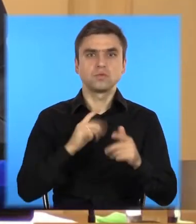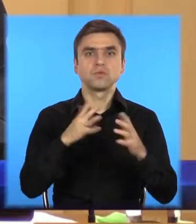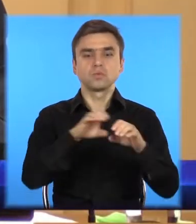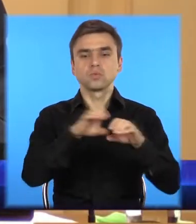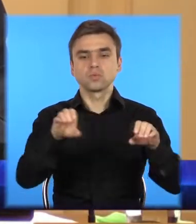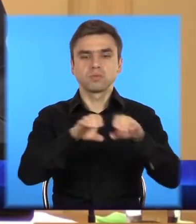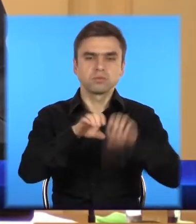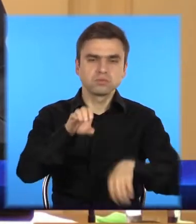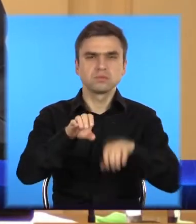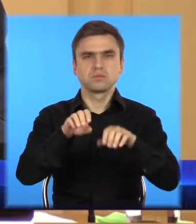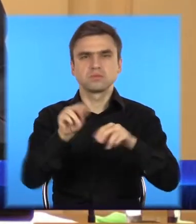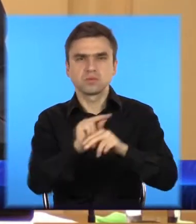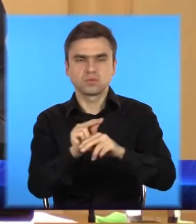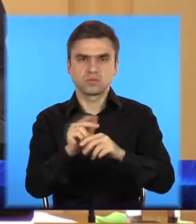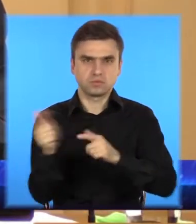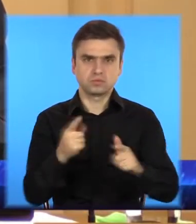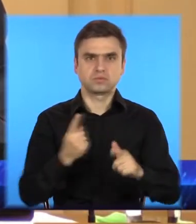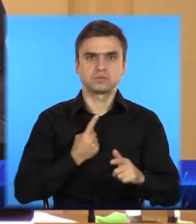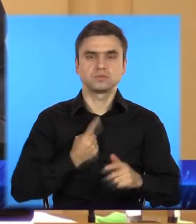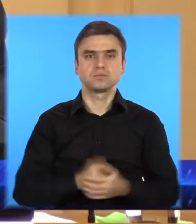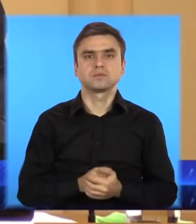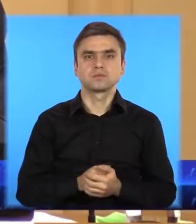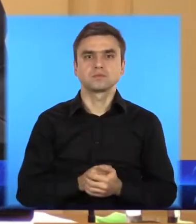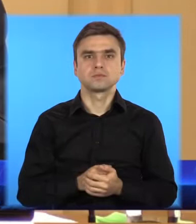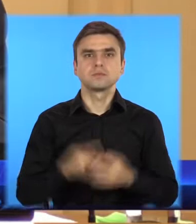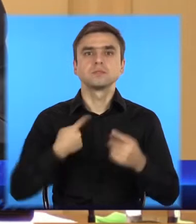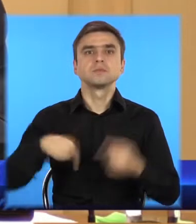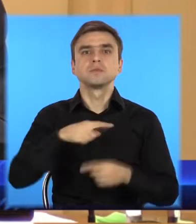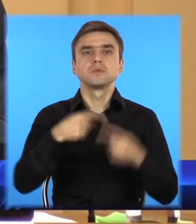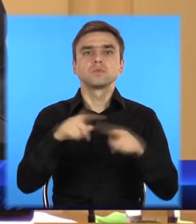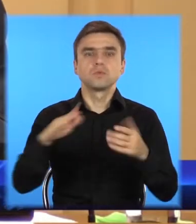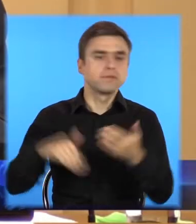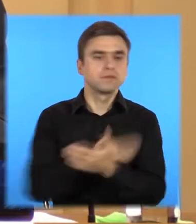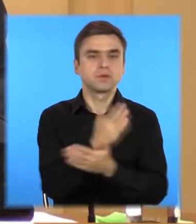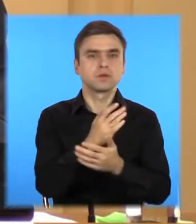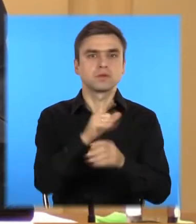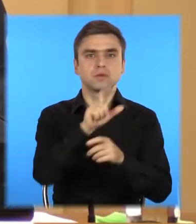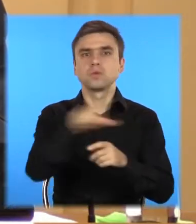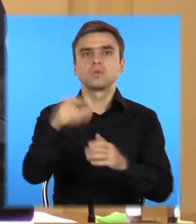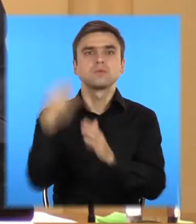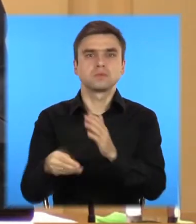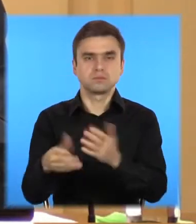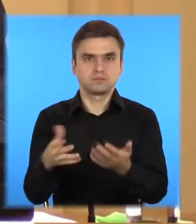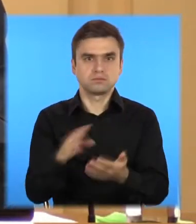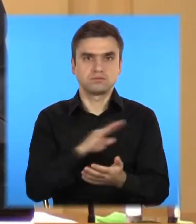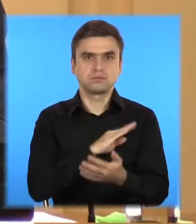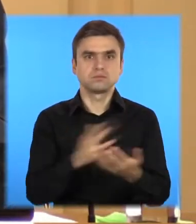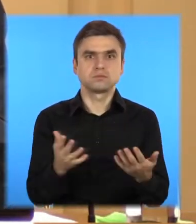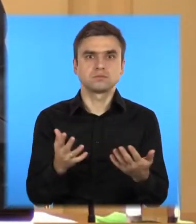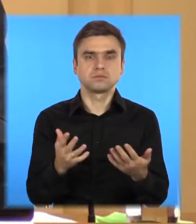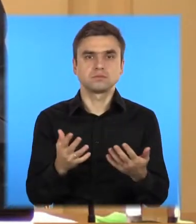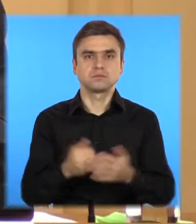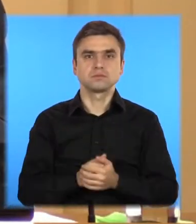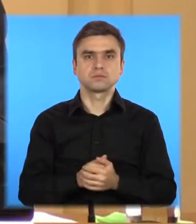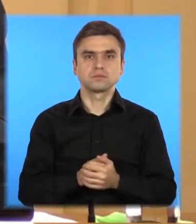нас інший шлях, як не турбуватися за людей. Є у нас інший шлях, як подивитися,